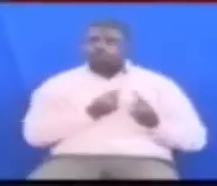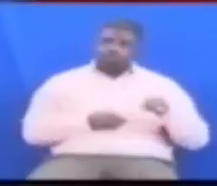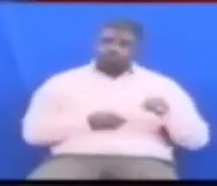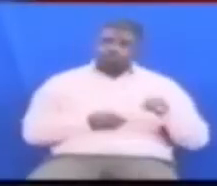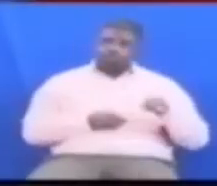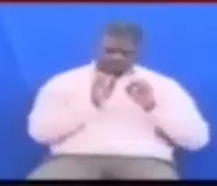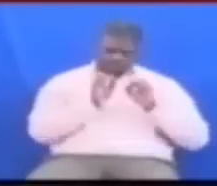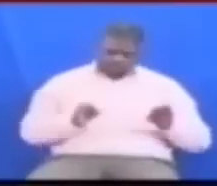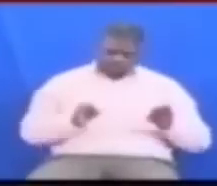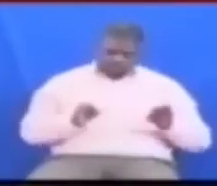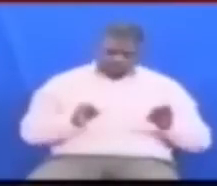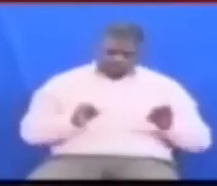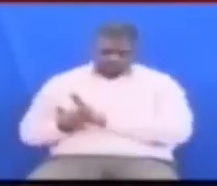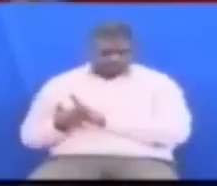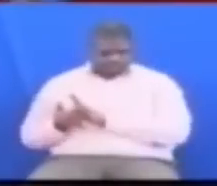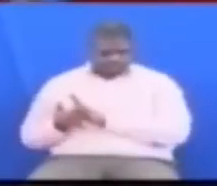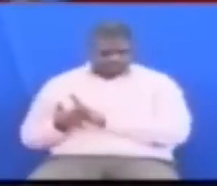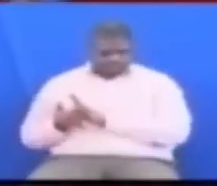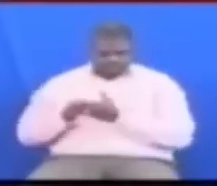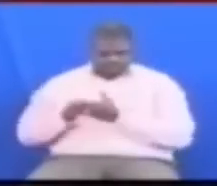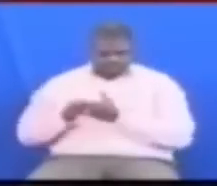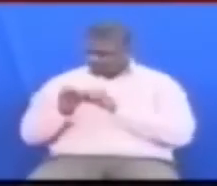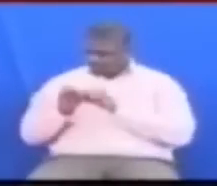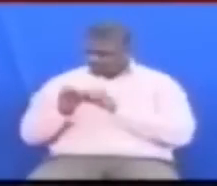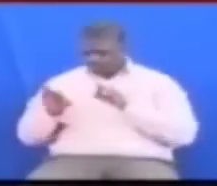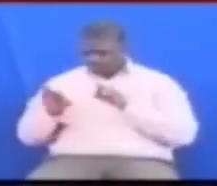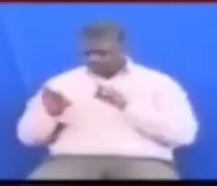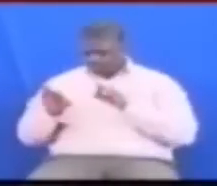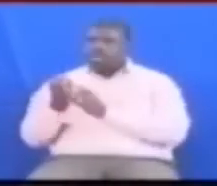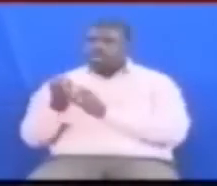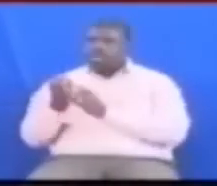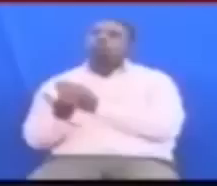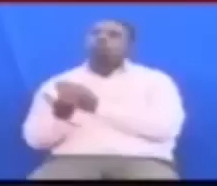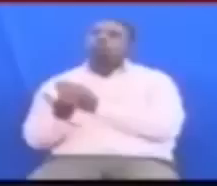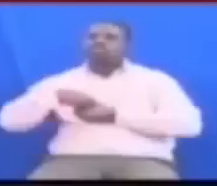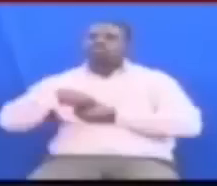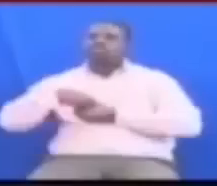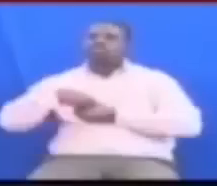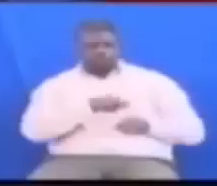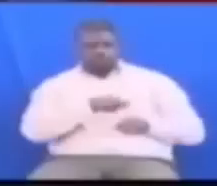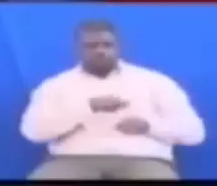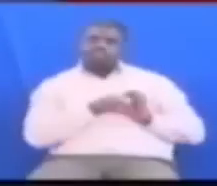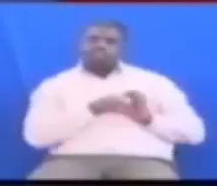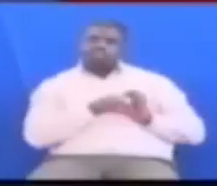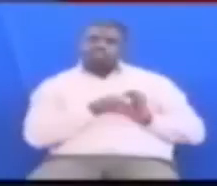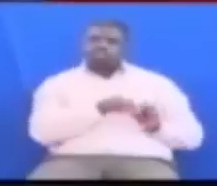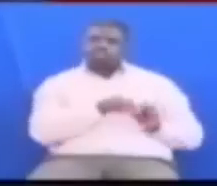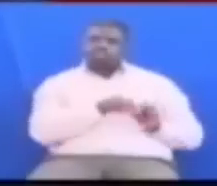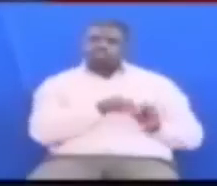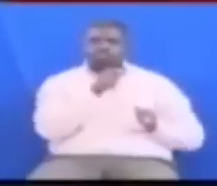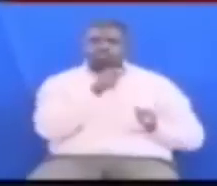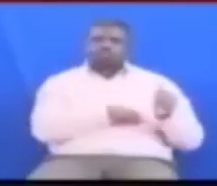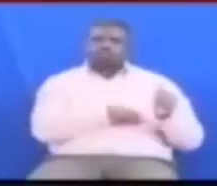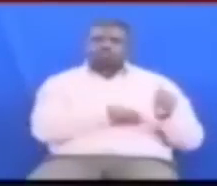utawarawakisheria Na nyongoni mwa misingi ya utawarabora Nikuwa na inclusive Ewa ya tuheshimu tushinikisho Mimi nimeshagulio na anaincho jimbo wa mtolangini